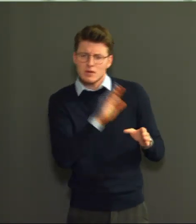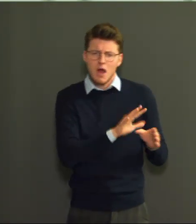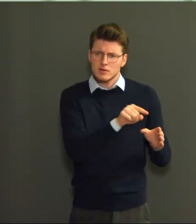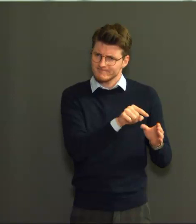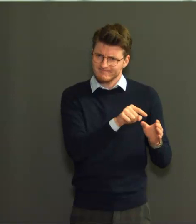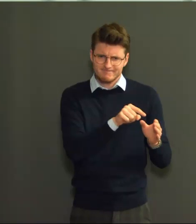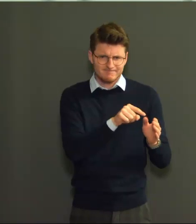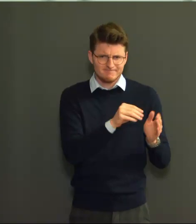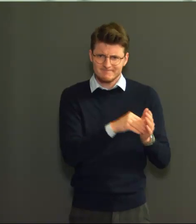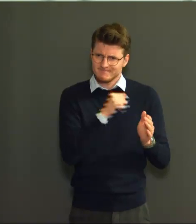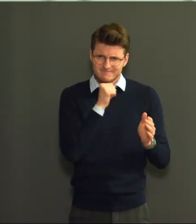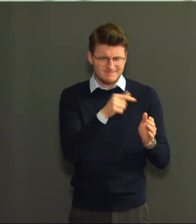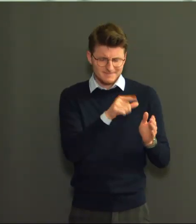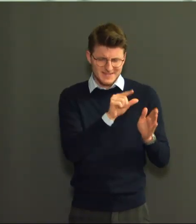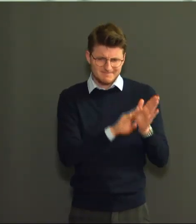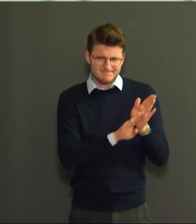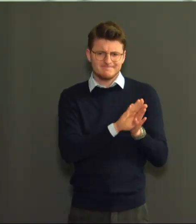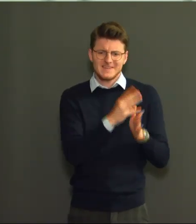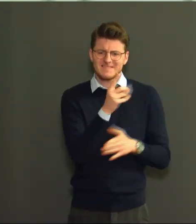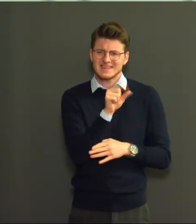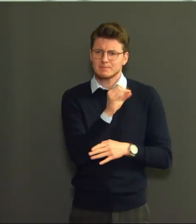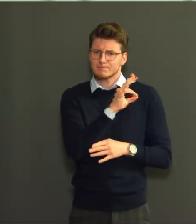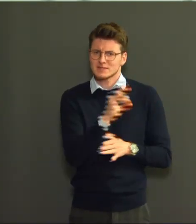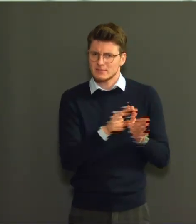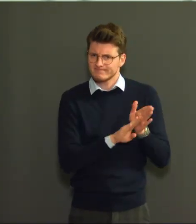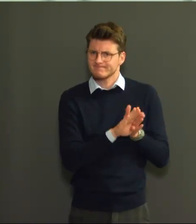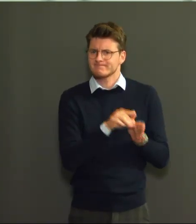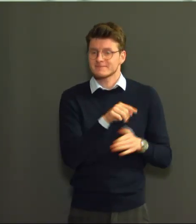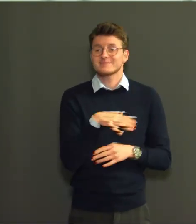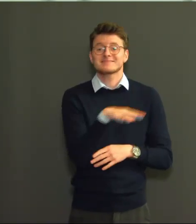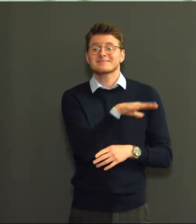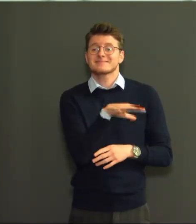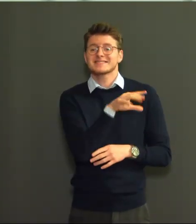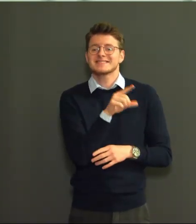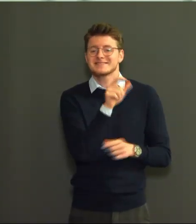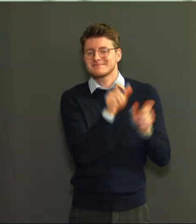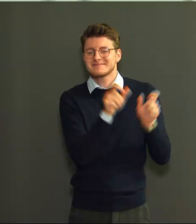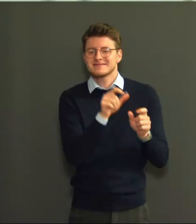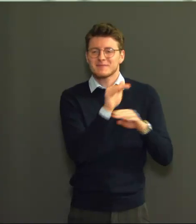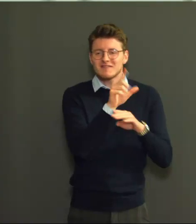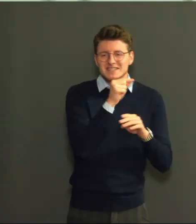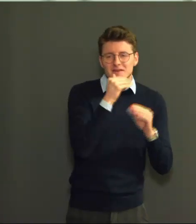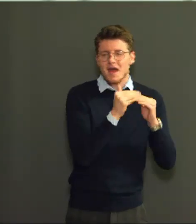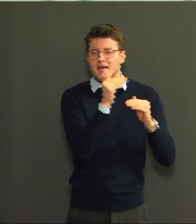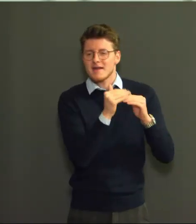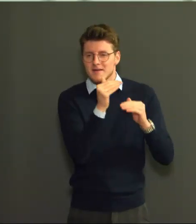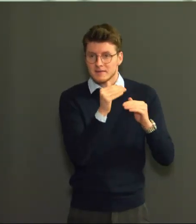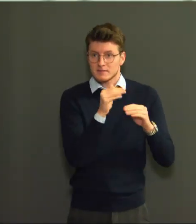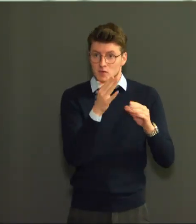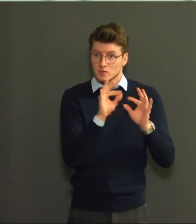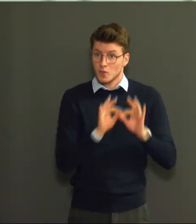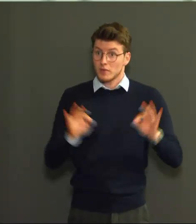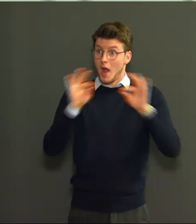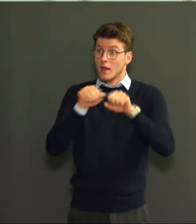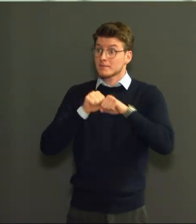14%. Tieners zijn momenteel verantwoordelijk voor 20% of 1 op 5